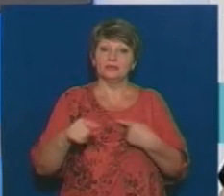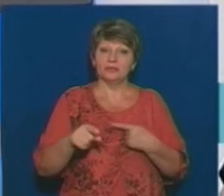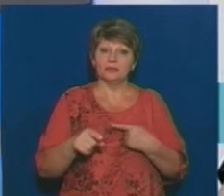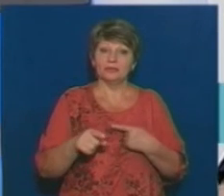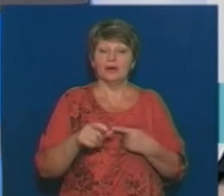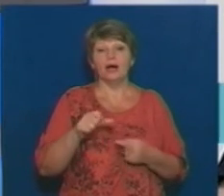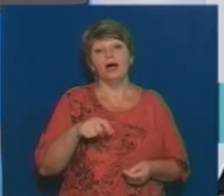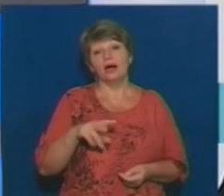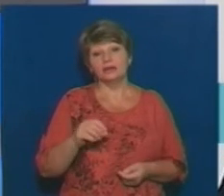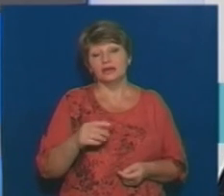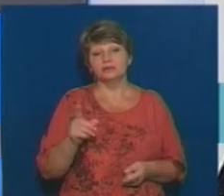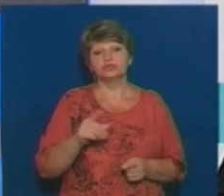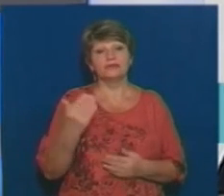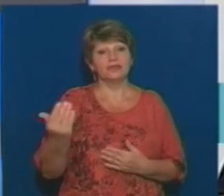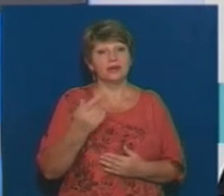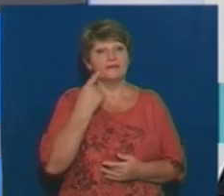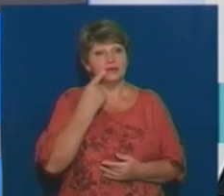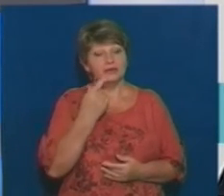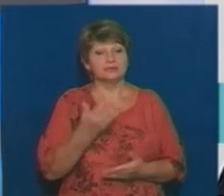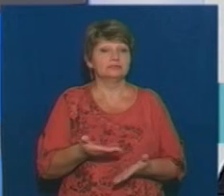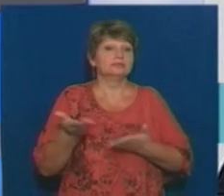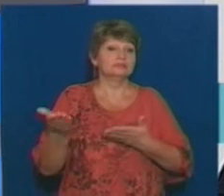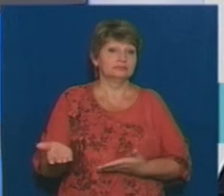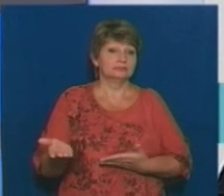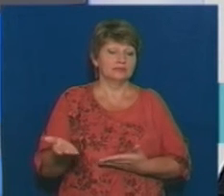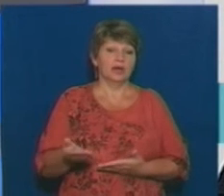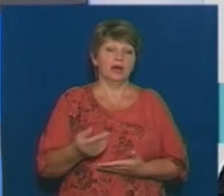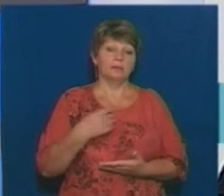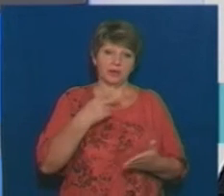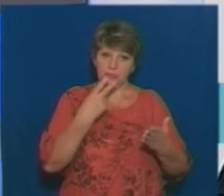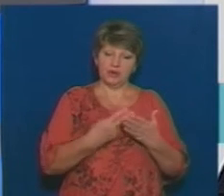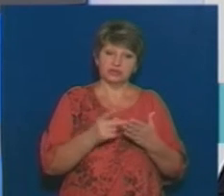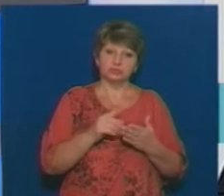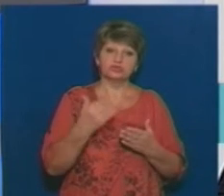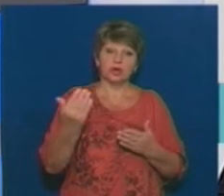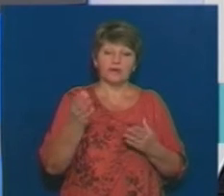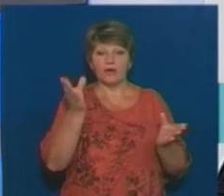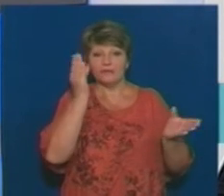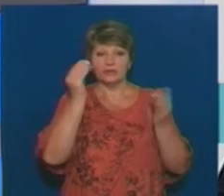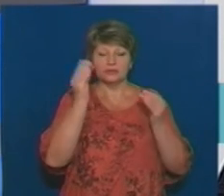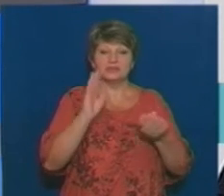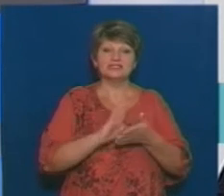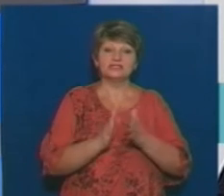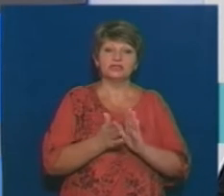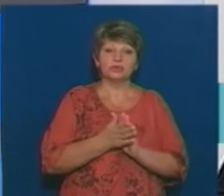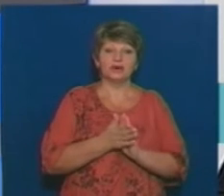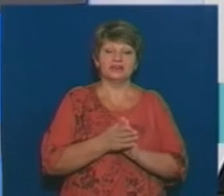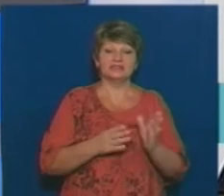ну, каже, так каже. От ми бачимо, що там дослідження, його вивчення ситуації довкола